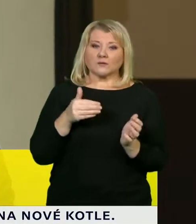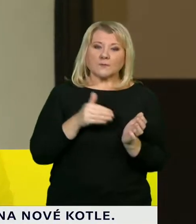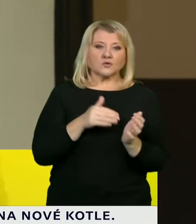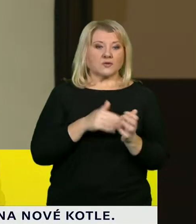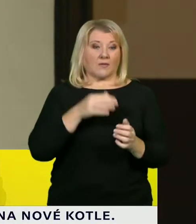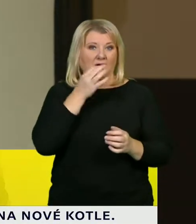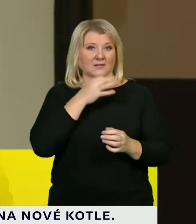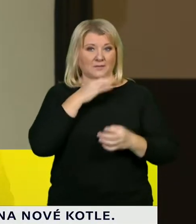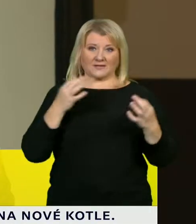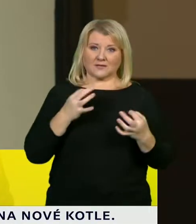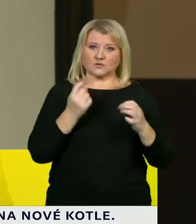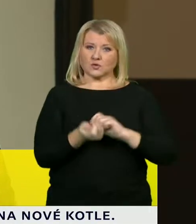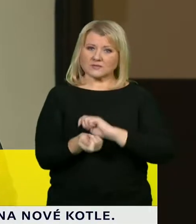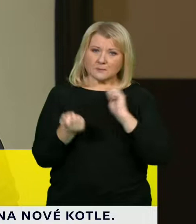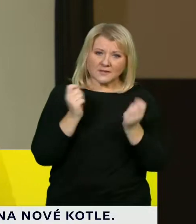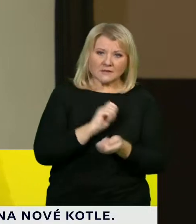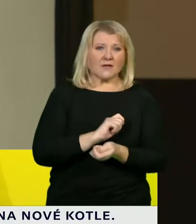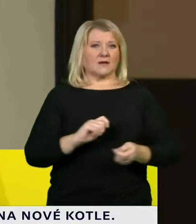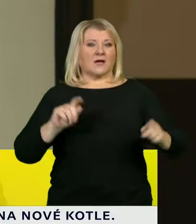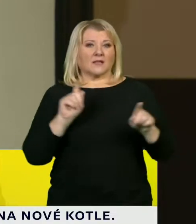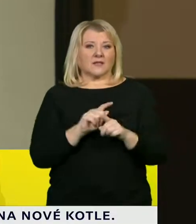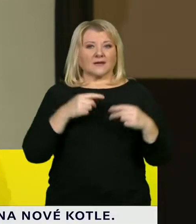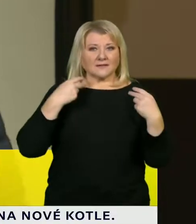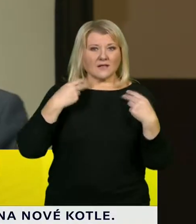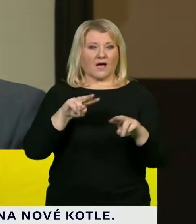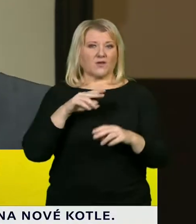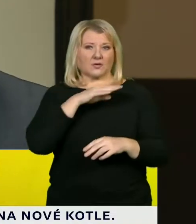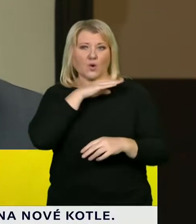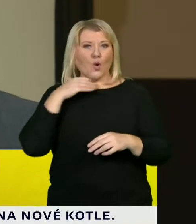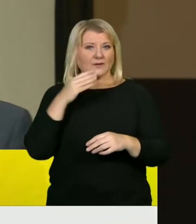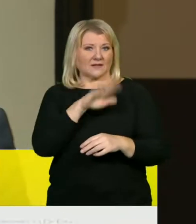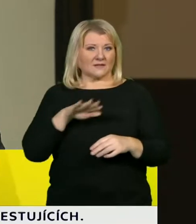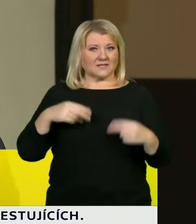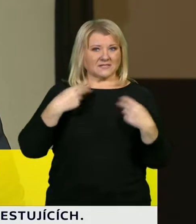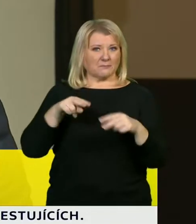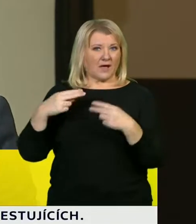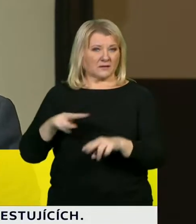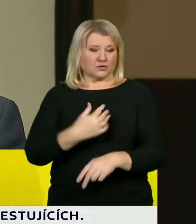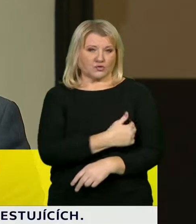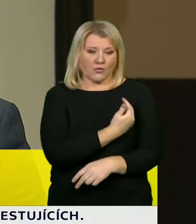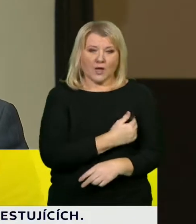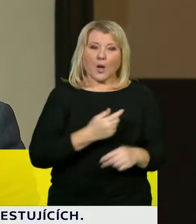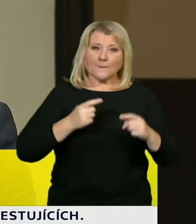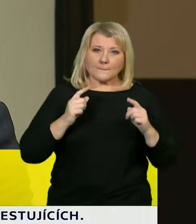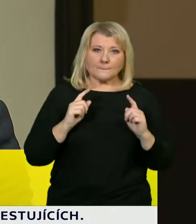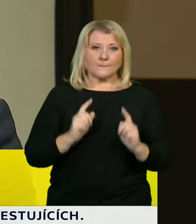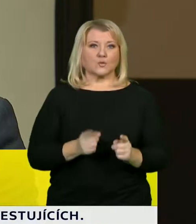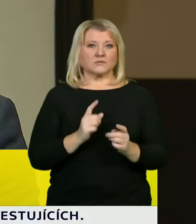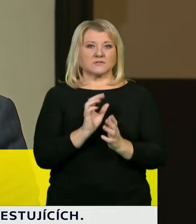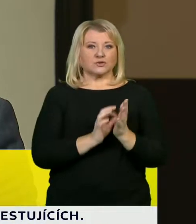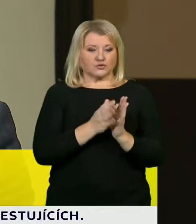změnách a návratu velkého počtu žáků do škol byl dostatečný čas na